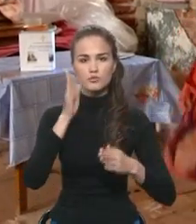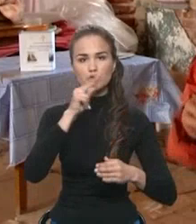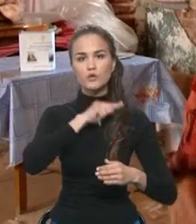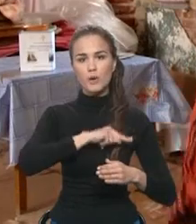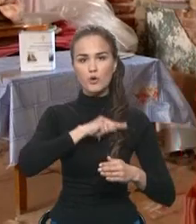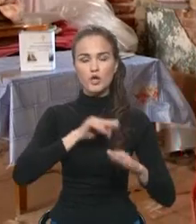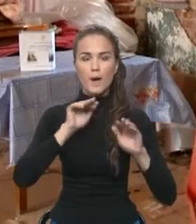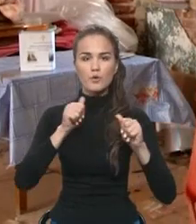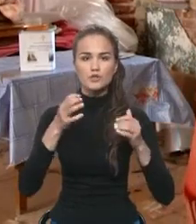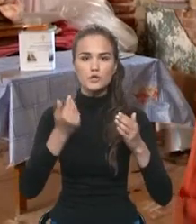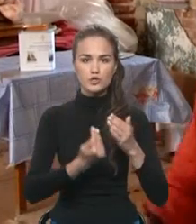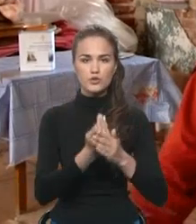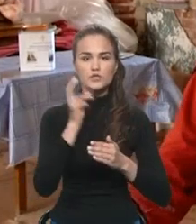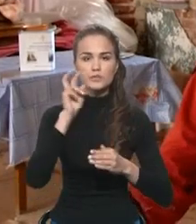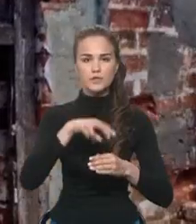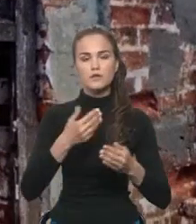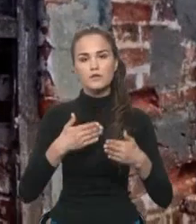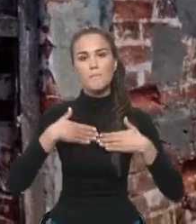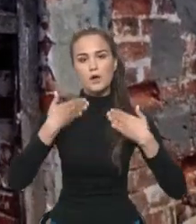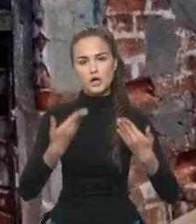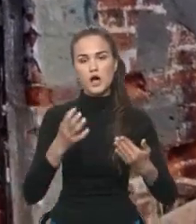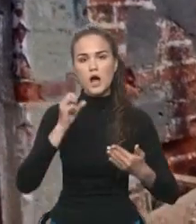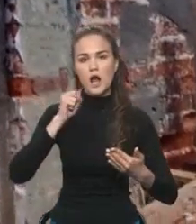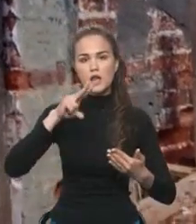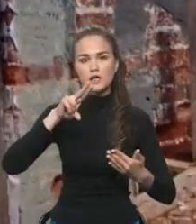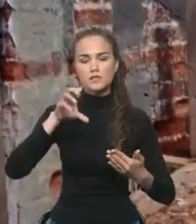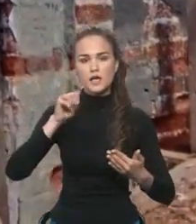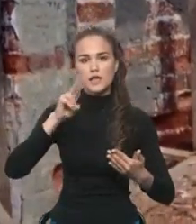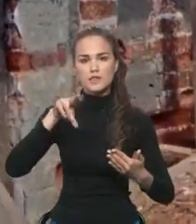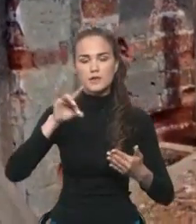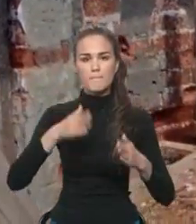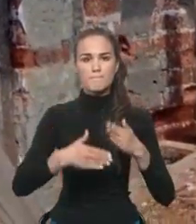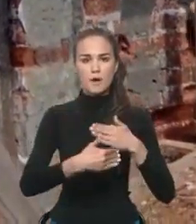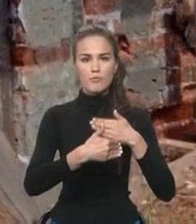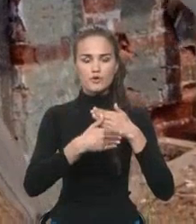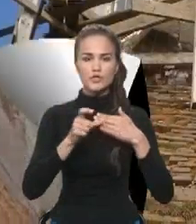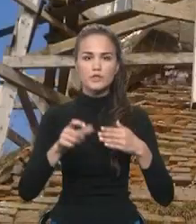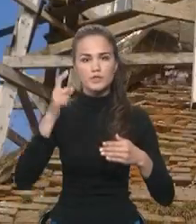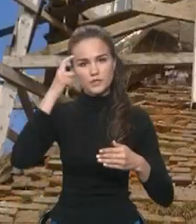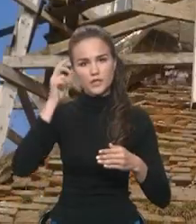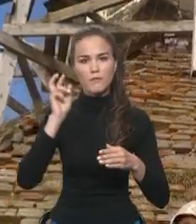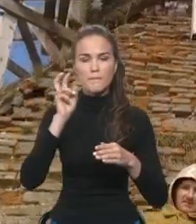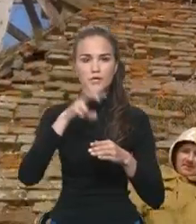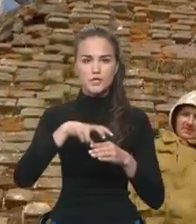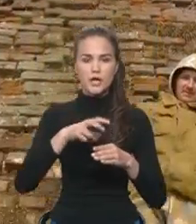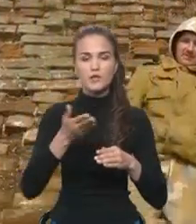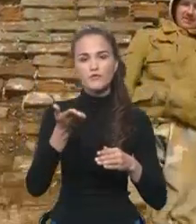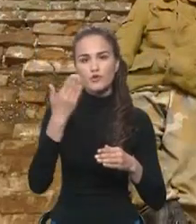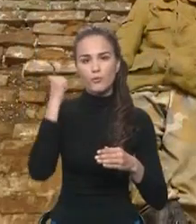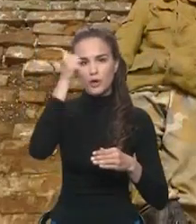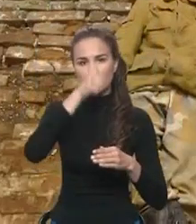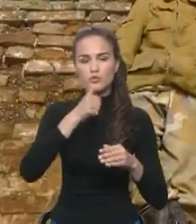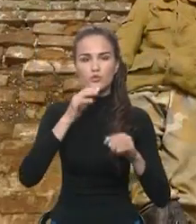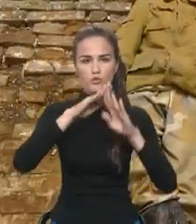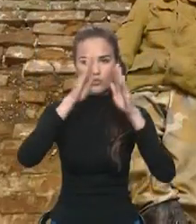А можно ли нам еще раз прийти? Да пожалуйста А Александр, помощник, он из Кирова приезжает И в том году вот они